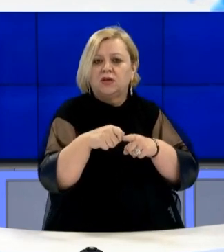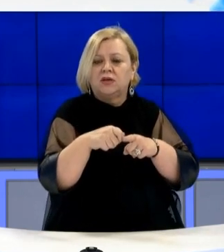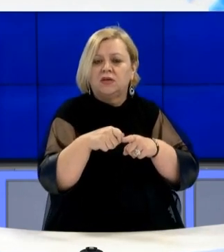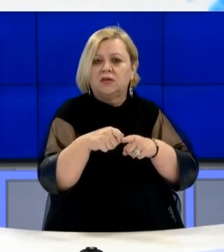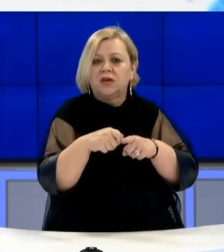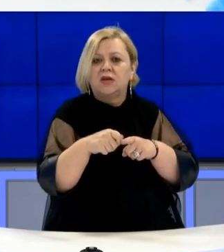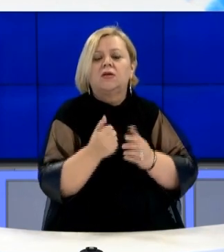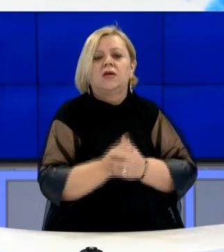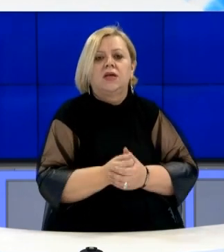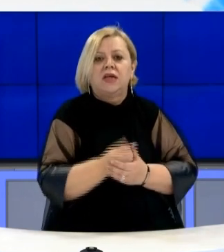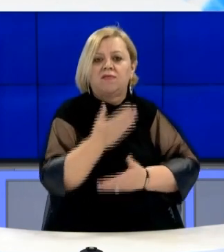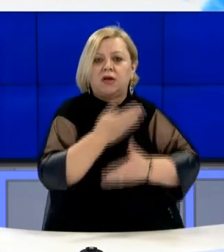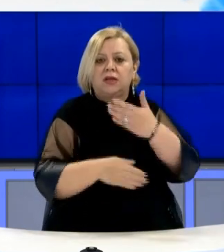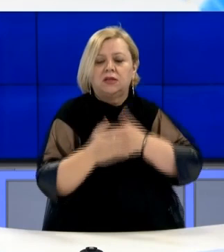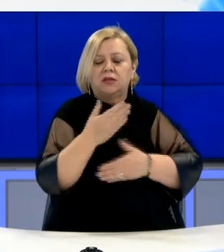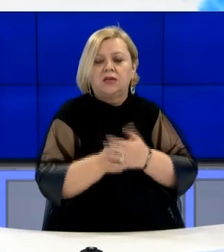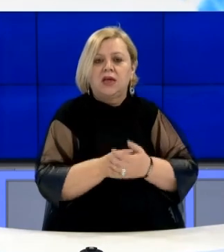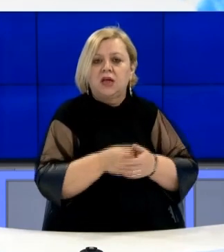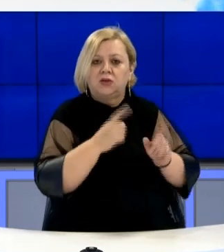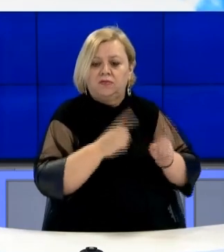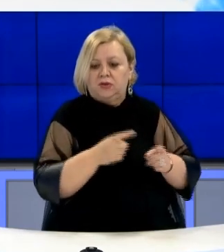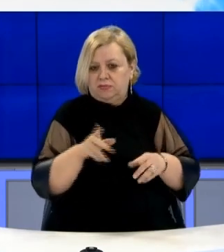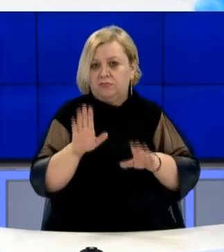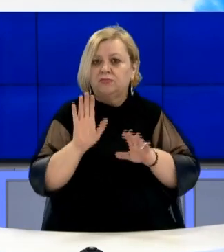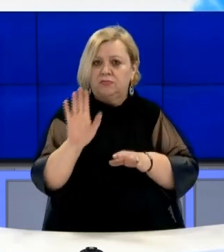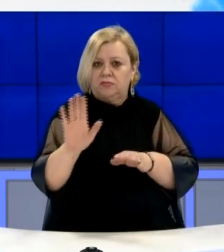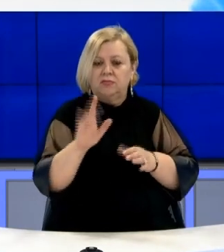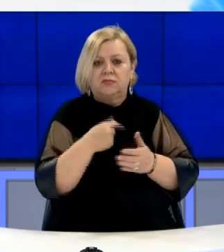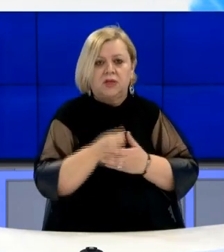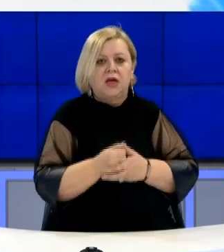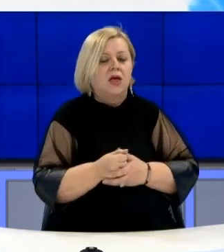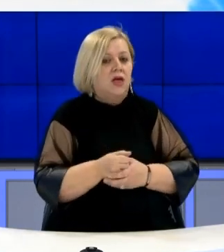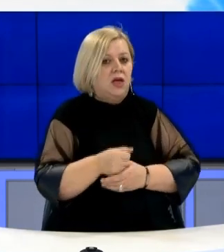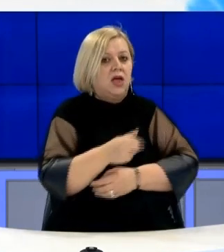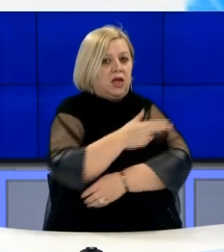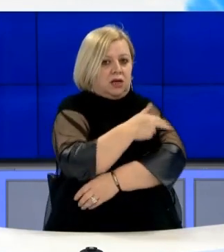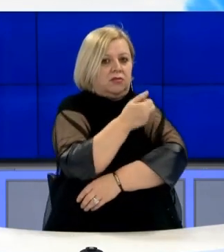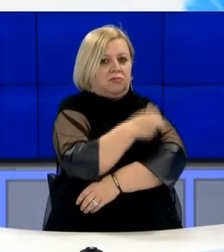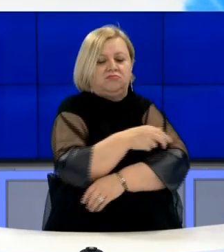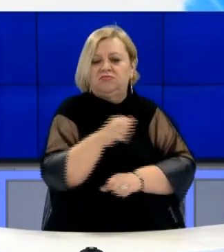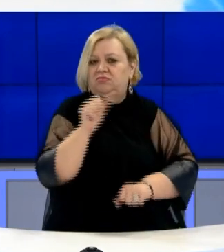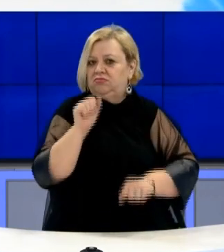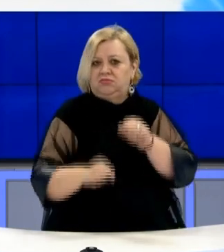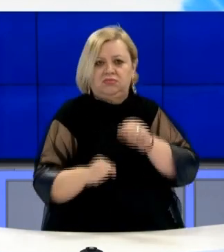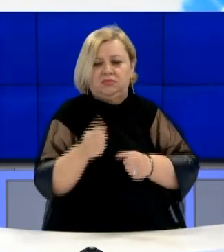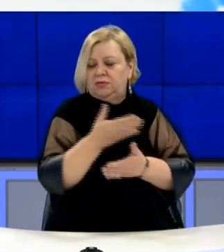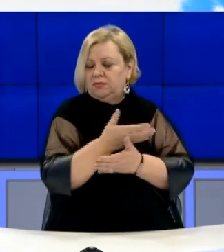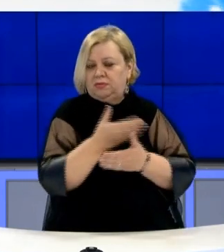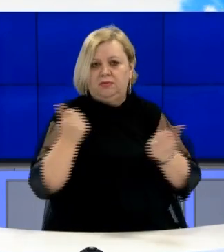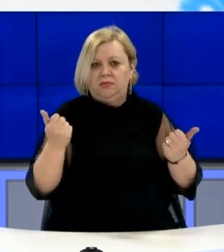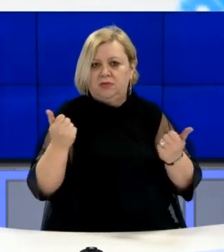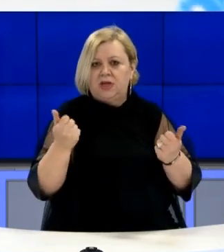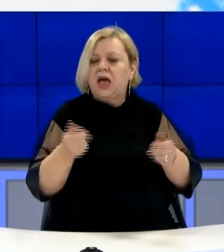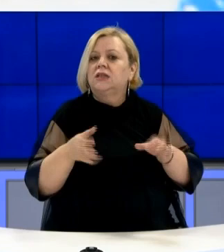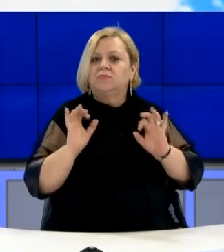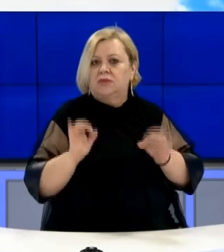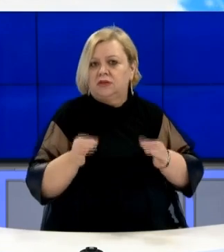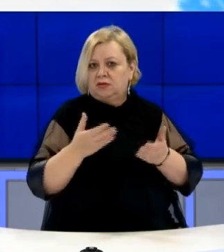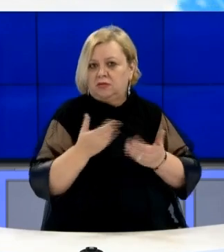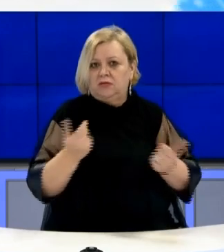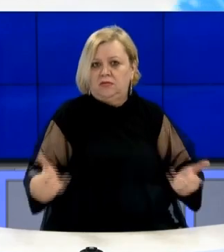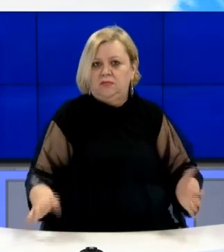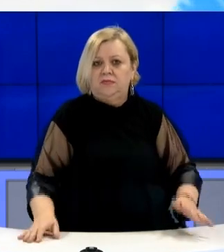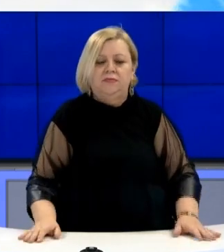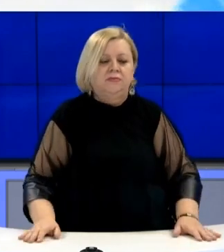invalidë të luftës. Si pas kësaj, shëqate klinikat kosovare asë nuk kanë kapacitetit teknike asë specialistë të kësaj